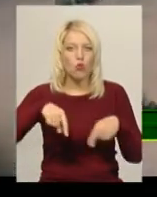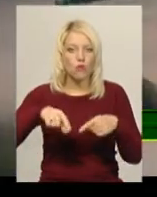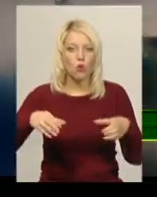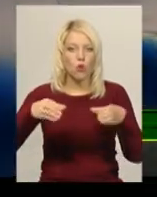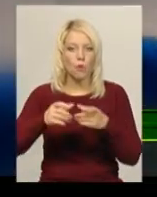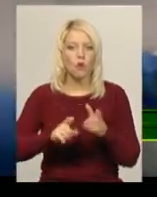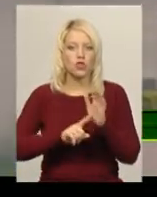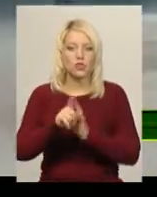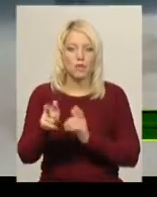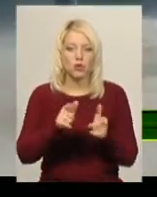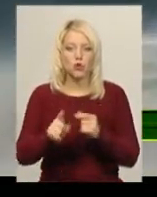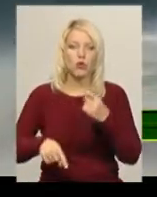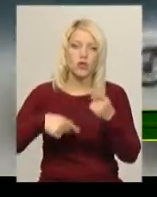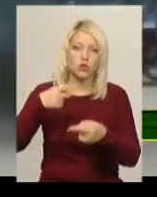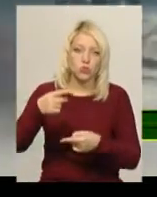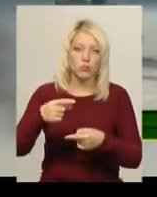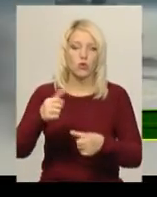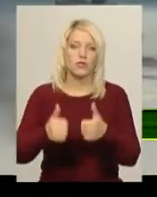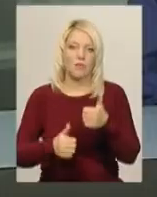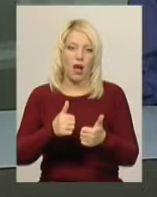підготовку до наступного змагального сезону.